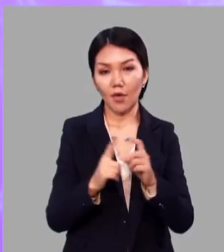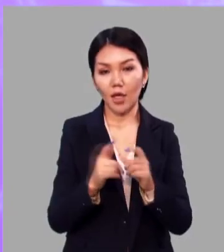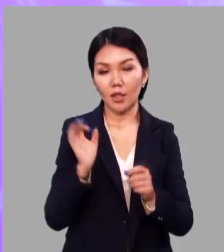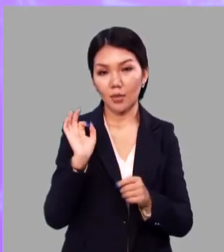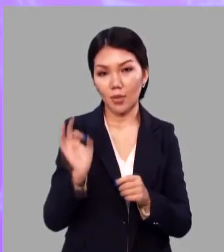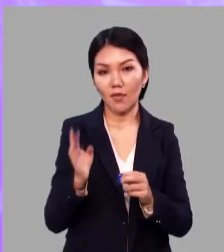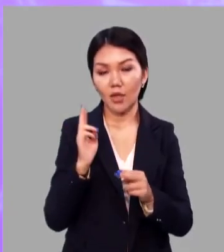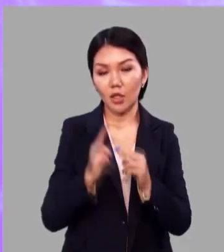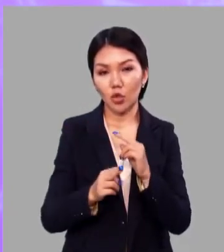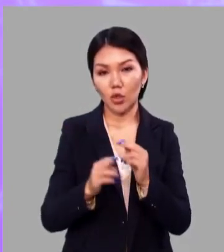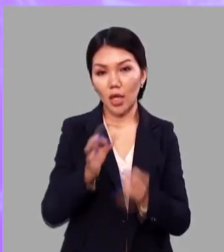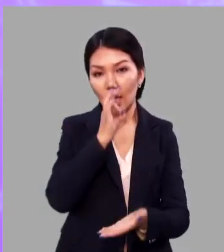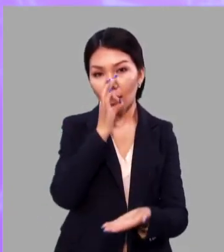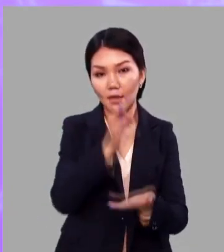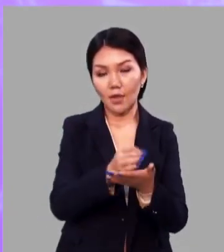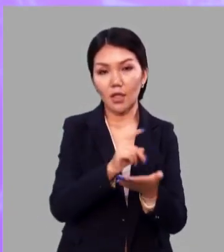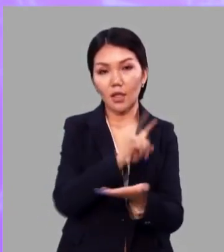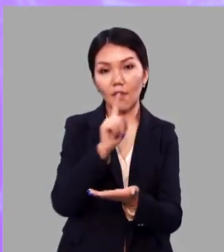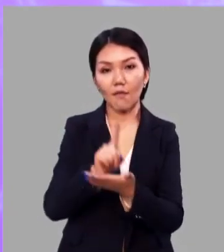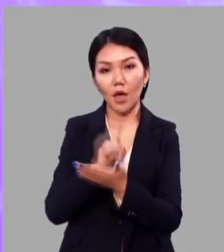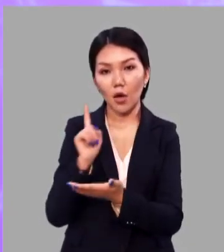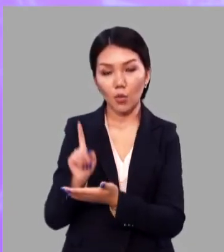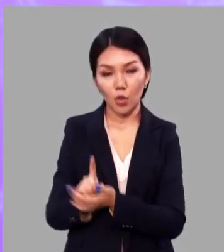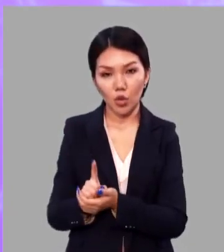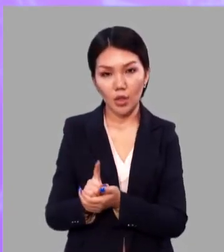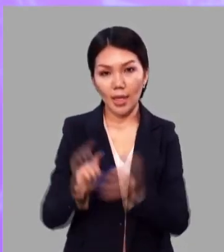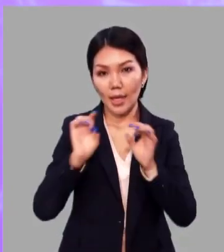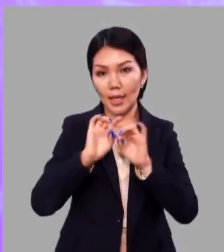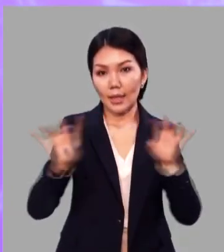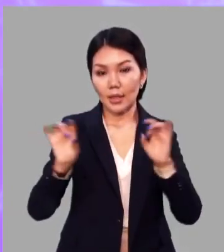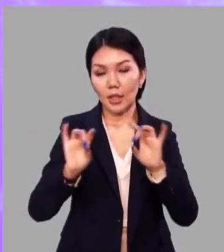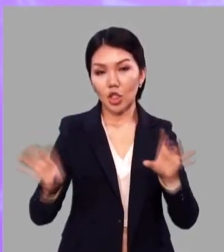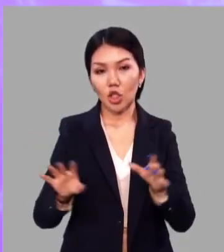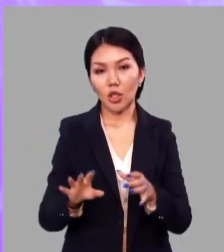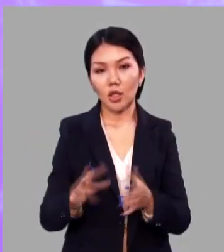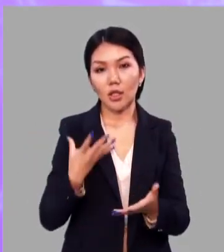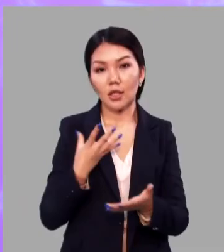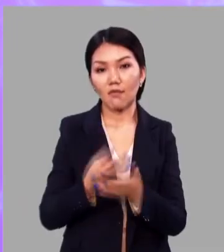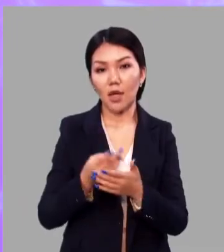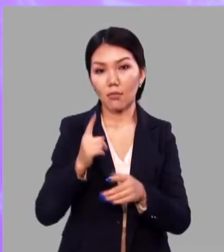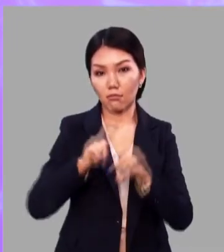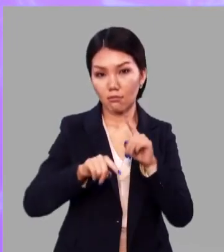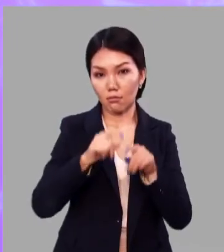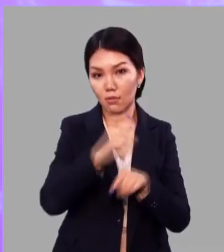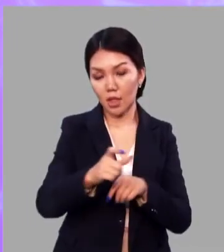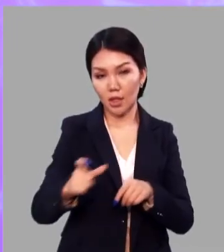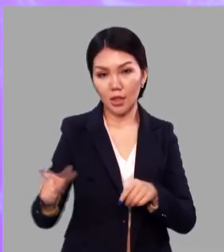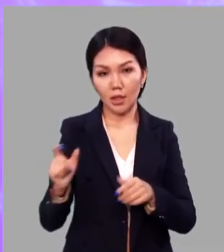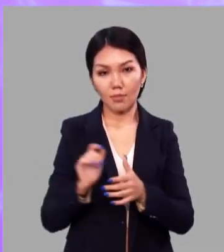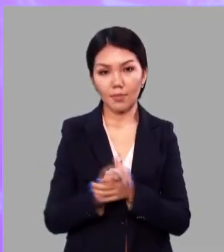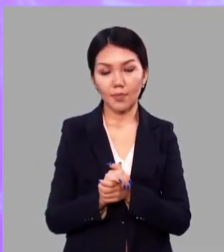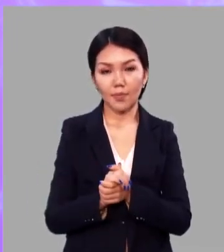Третья Ответьте на вопросы. Расскажите об этом своим близким.